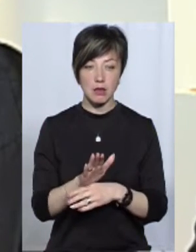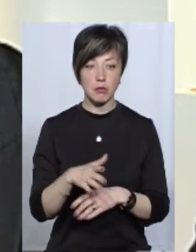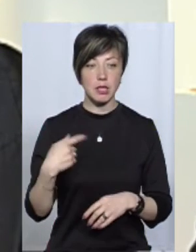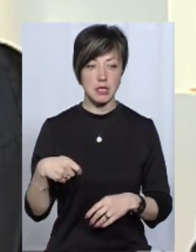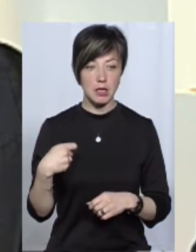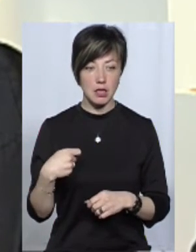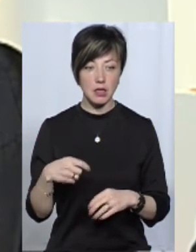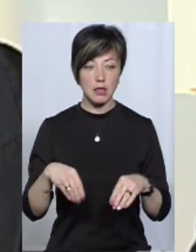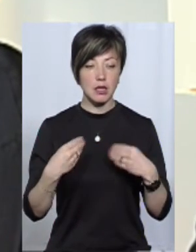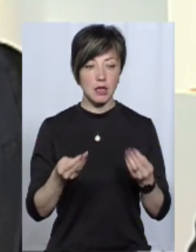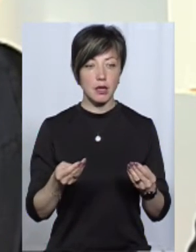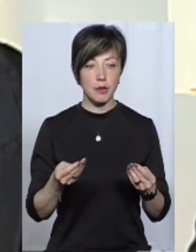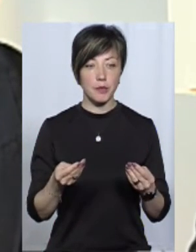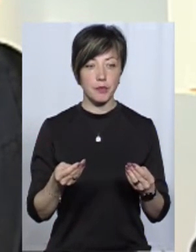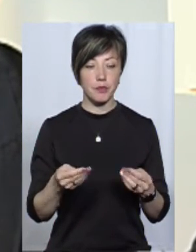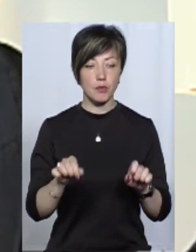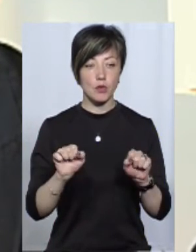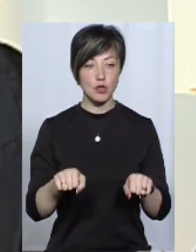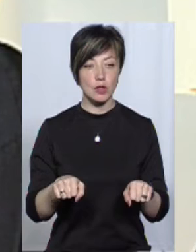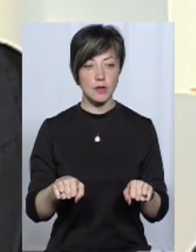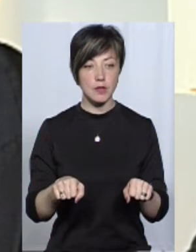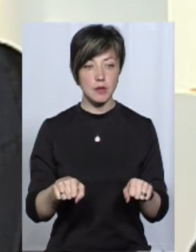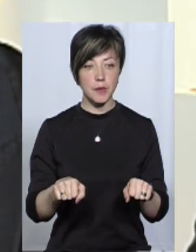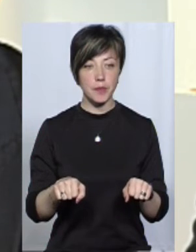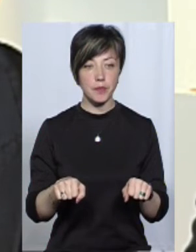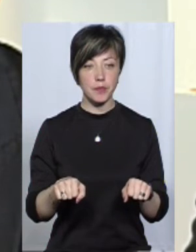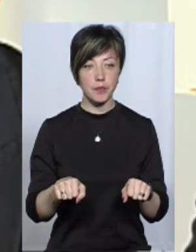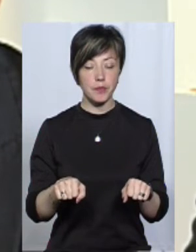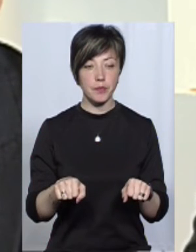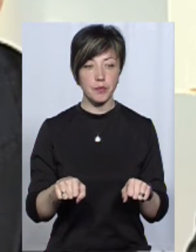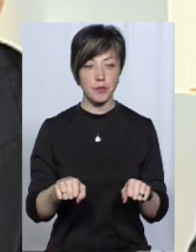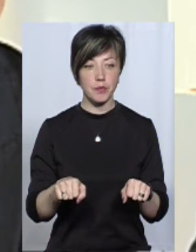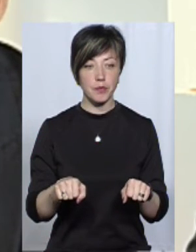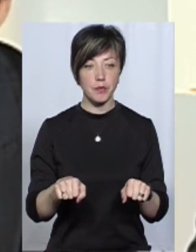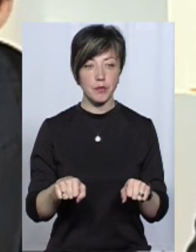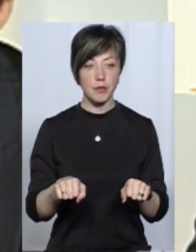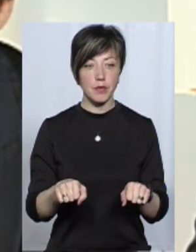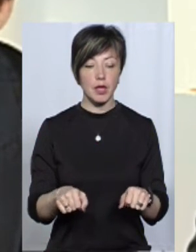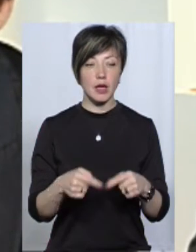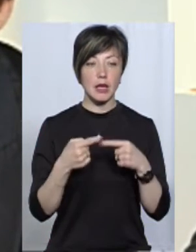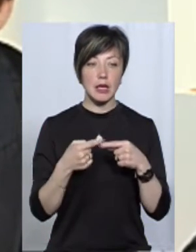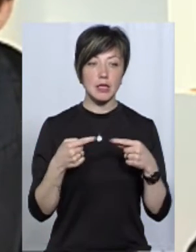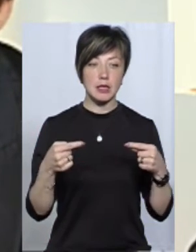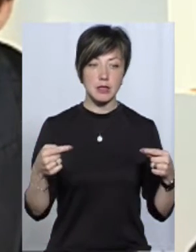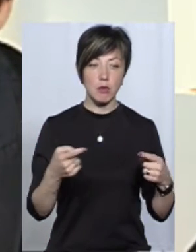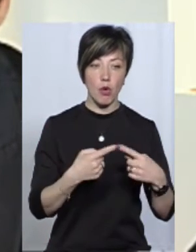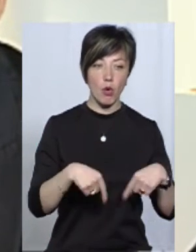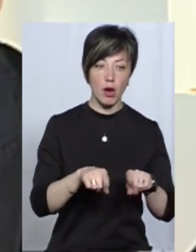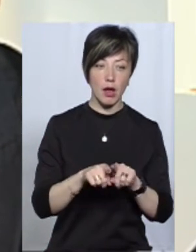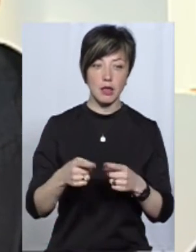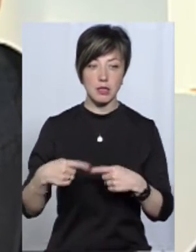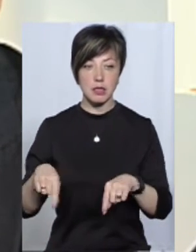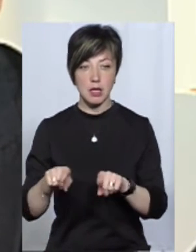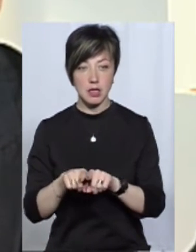указ президента, який дає можливість тим або другим організаціям або нашим